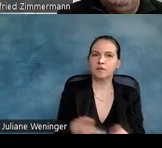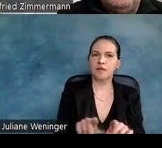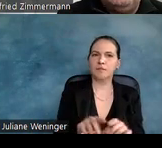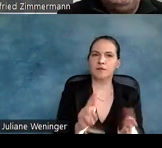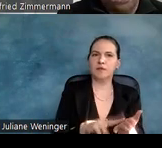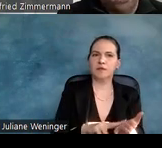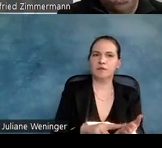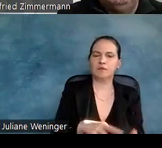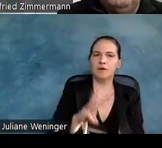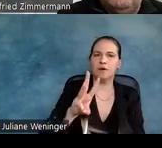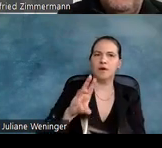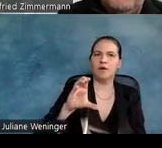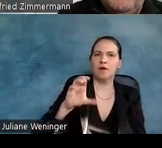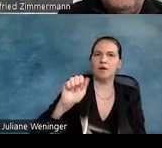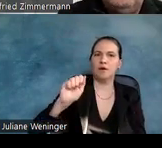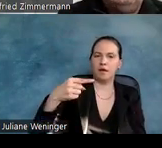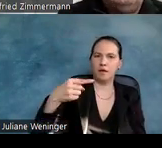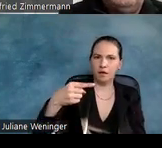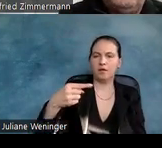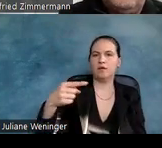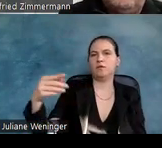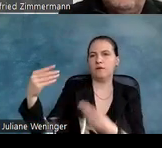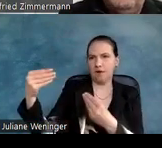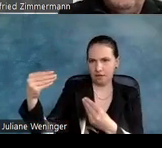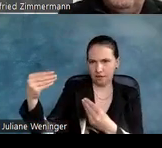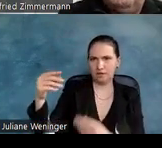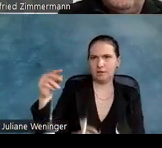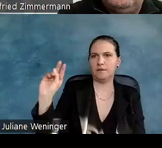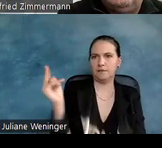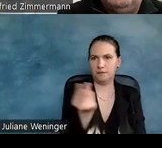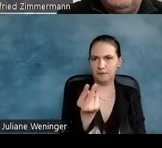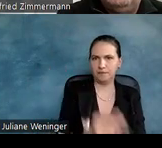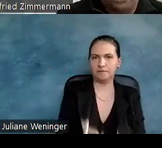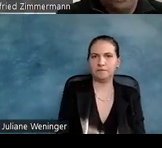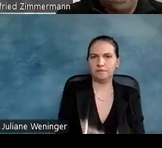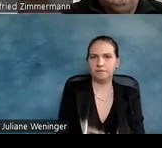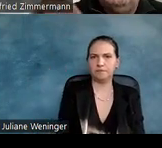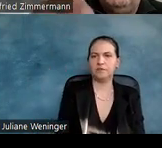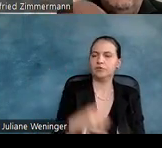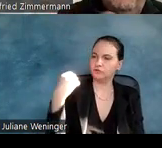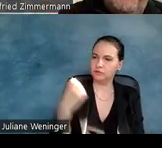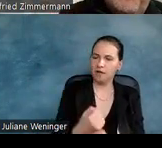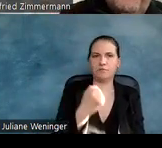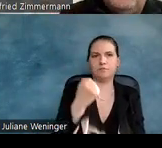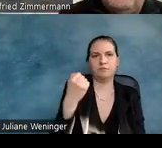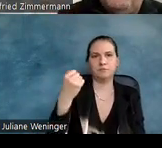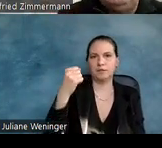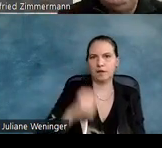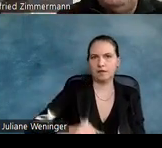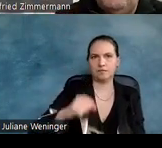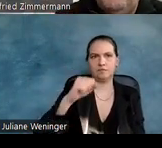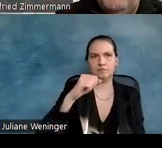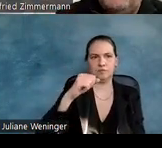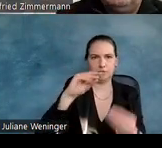WCAG, für Qualität, also da kriegt man immer was für ein